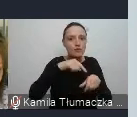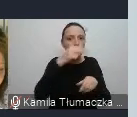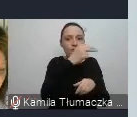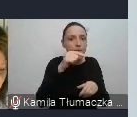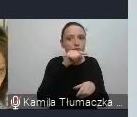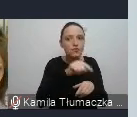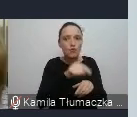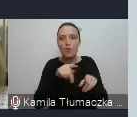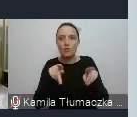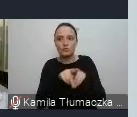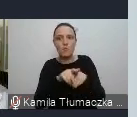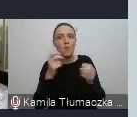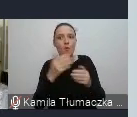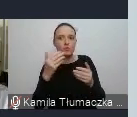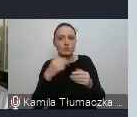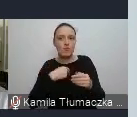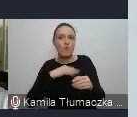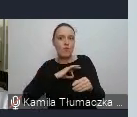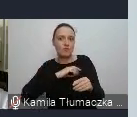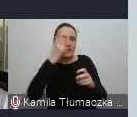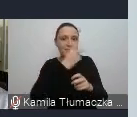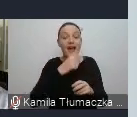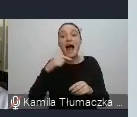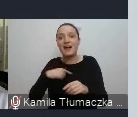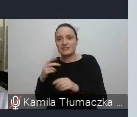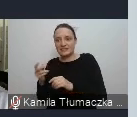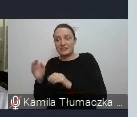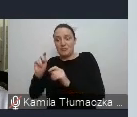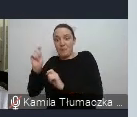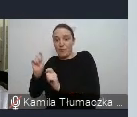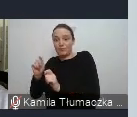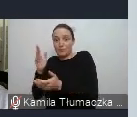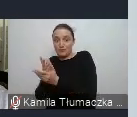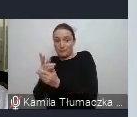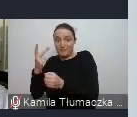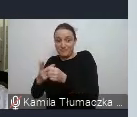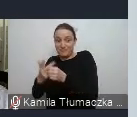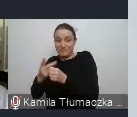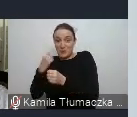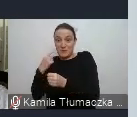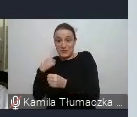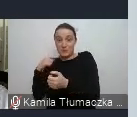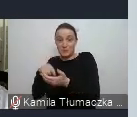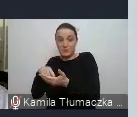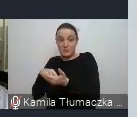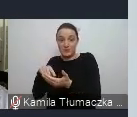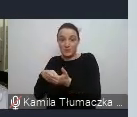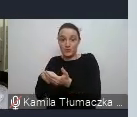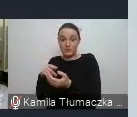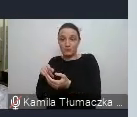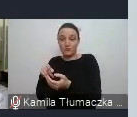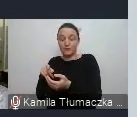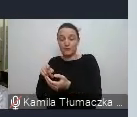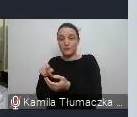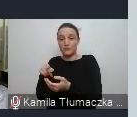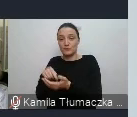to mój timer włączył się, że już minęło pół godziny i dlatego też